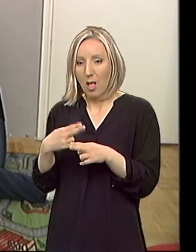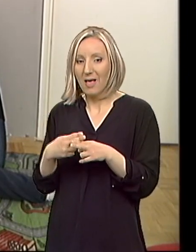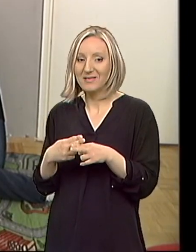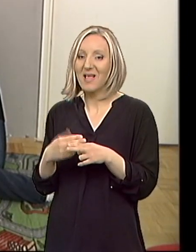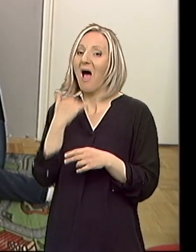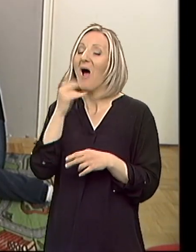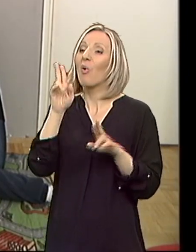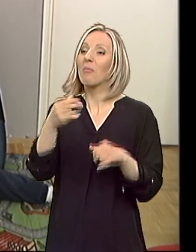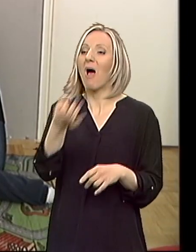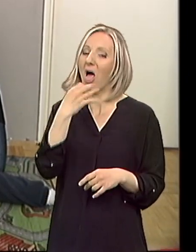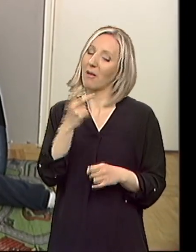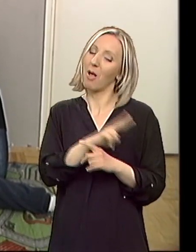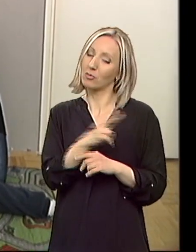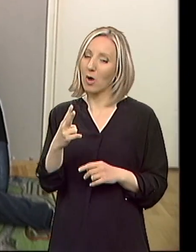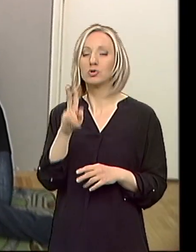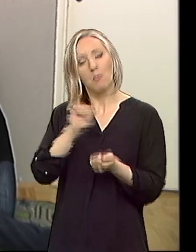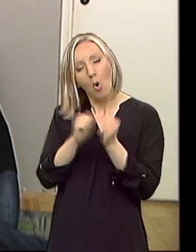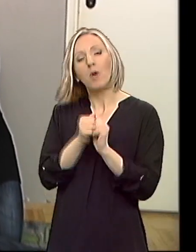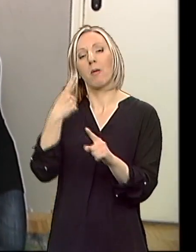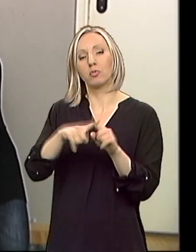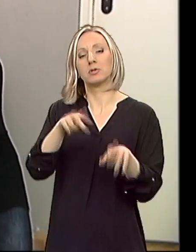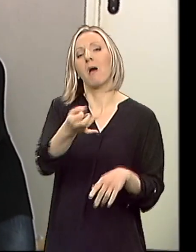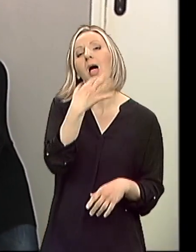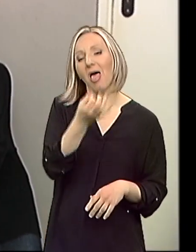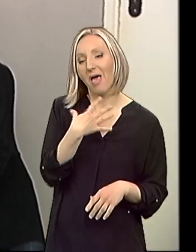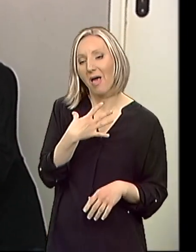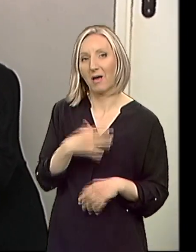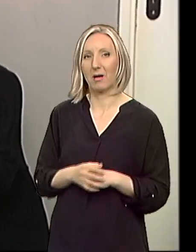bolest, kad ima lek, drugačija je priča. Možeš da se boriš i imaš nešto. Kako vreme prolazi,